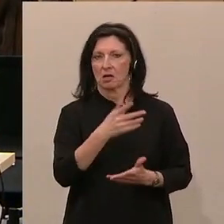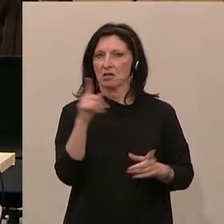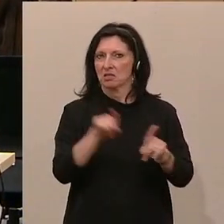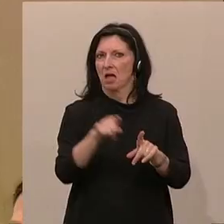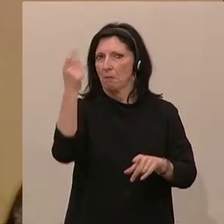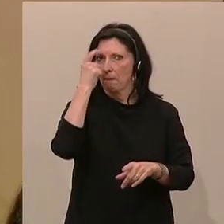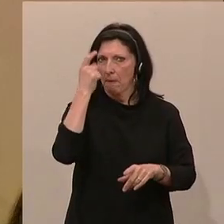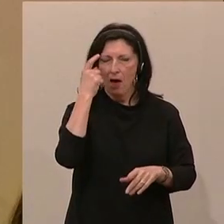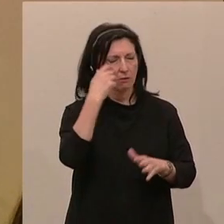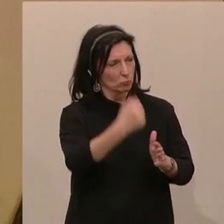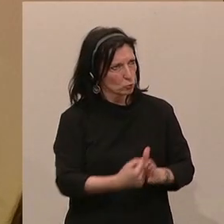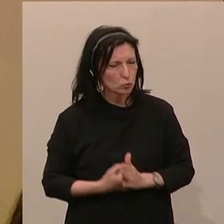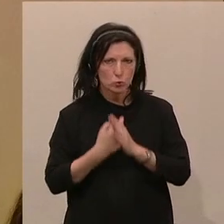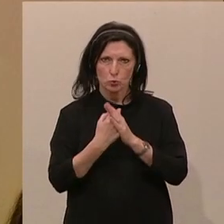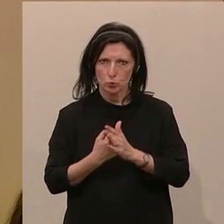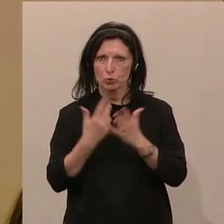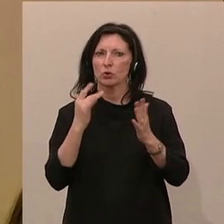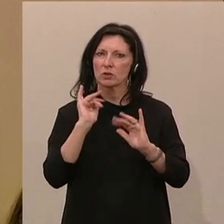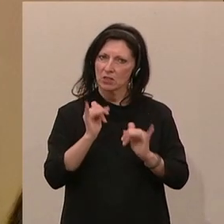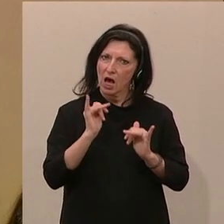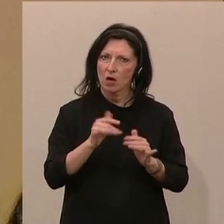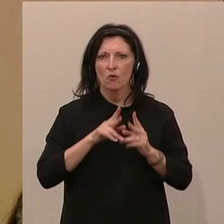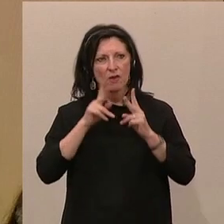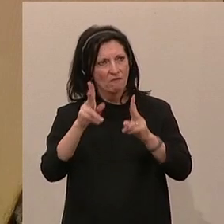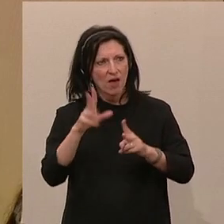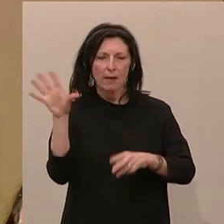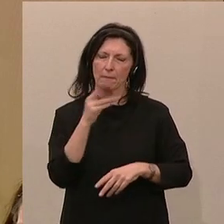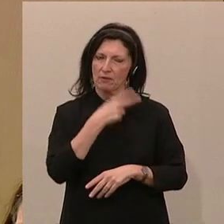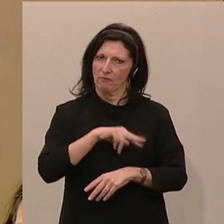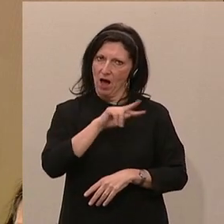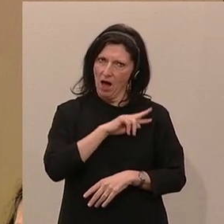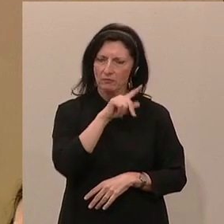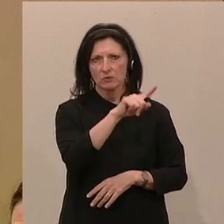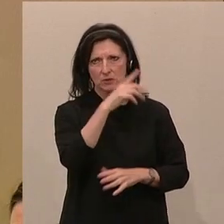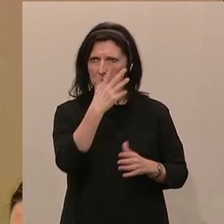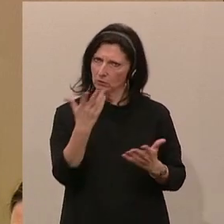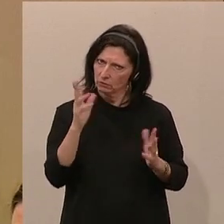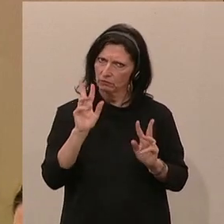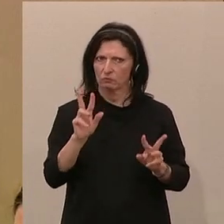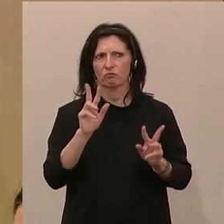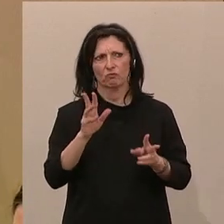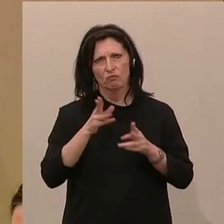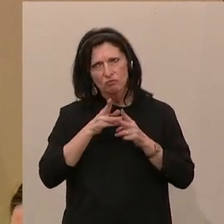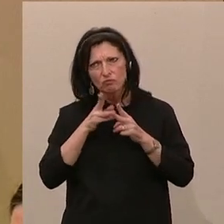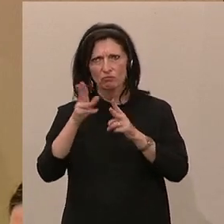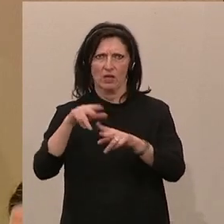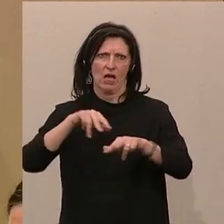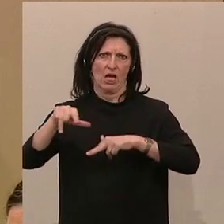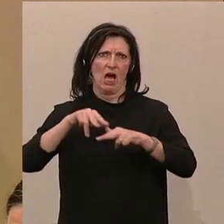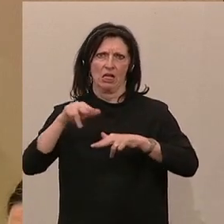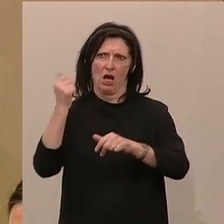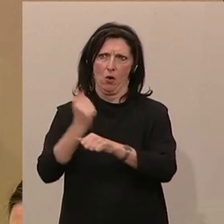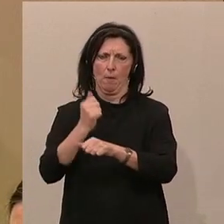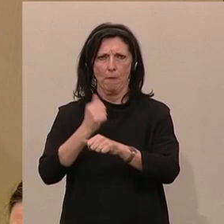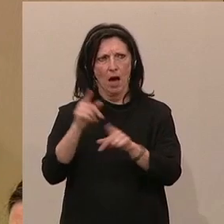Sie unterstützen uns hier auf diesem Weg und Sie tragen diesen Weg auch mit und gehen hier diesen verantwortungsvollen Weg der Regierungsparteien